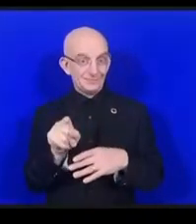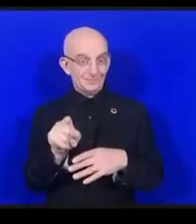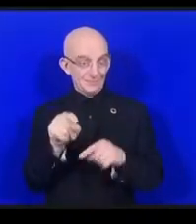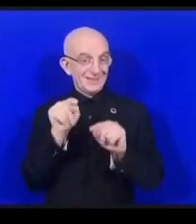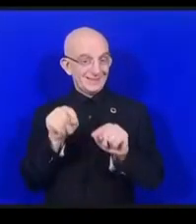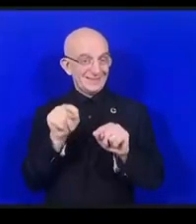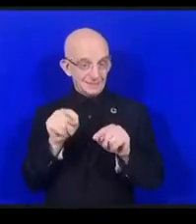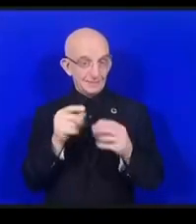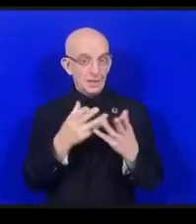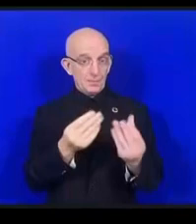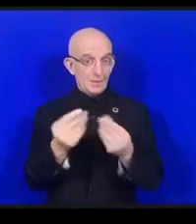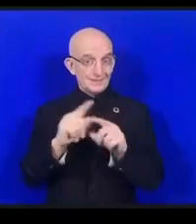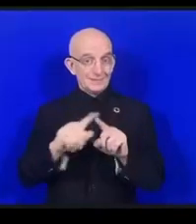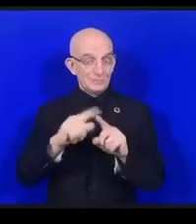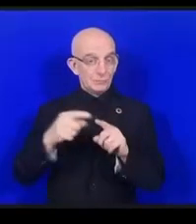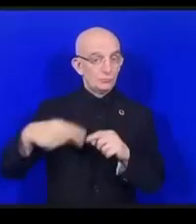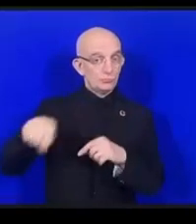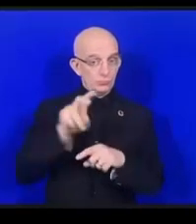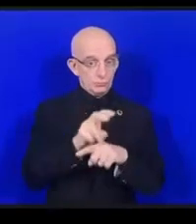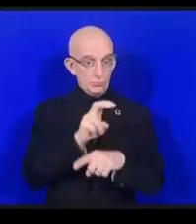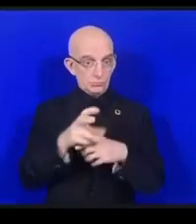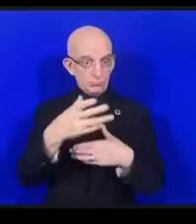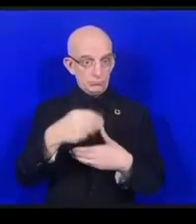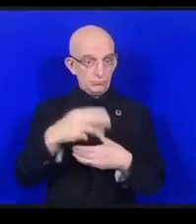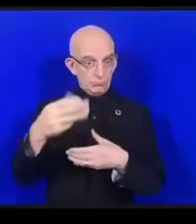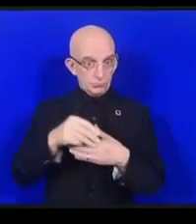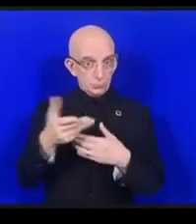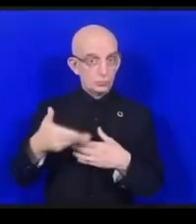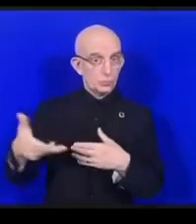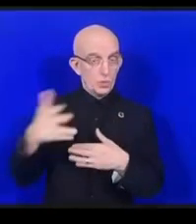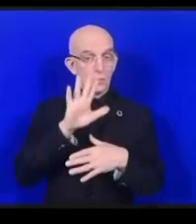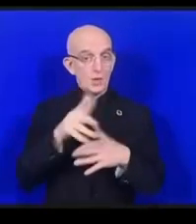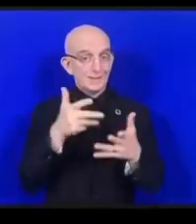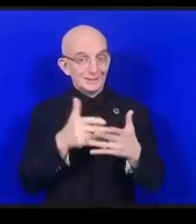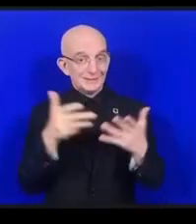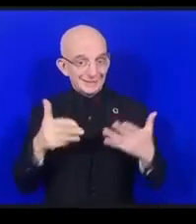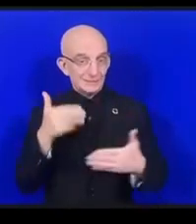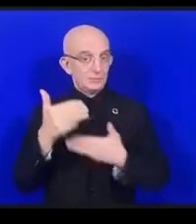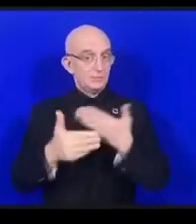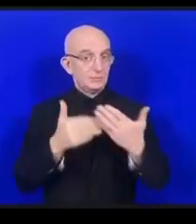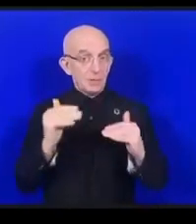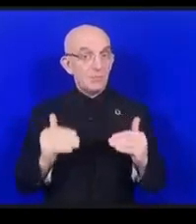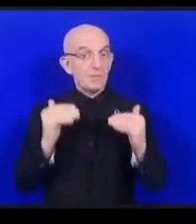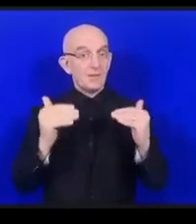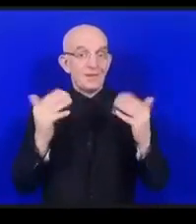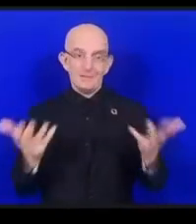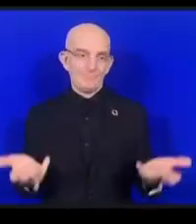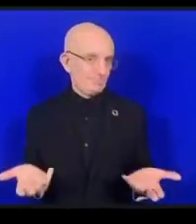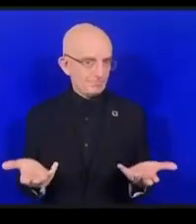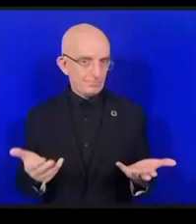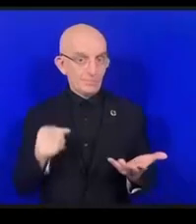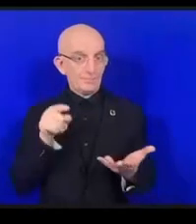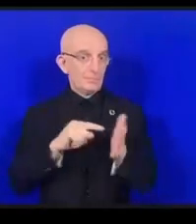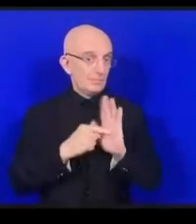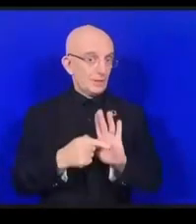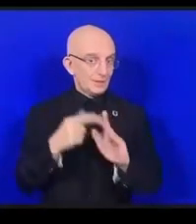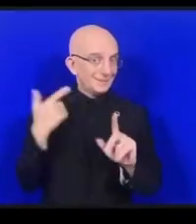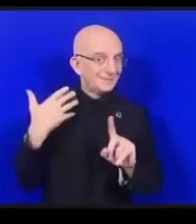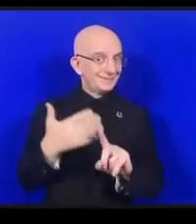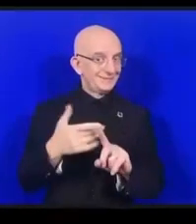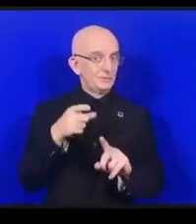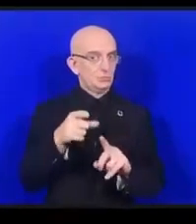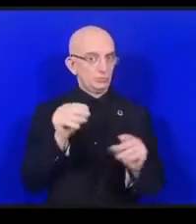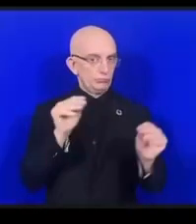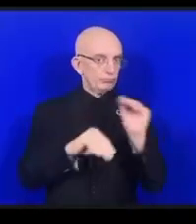自分たちがやっていること以上それを超えることはないということで自信を持って進